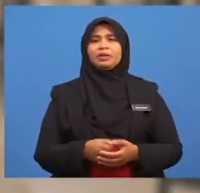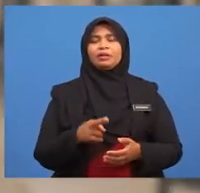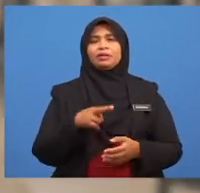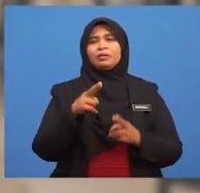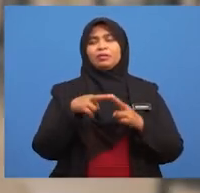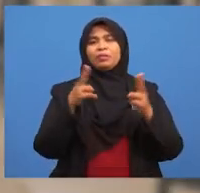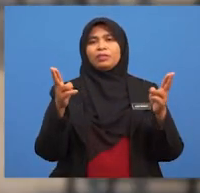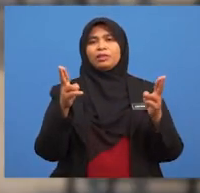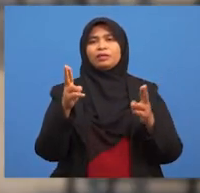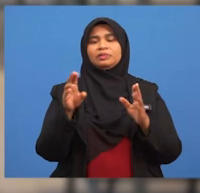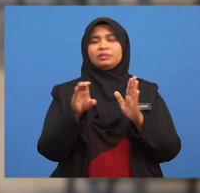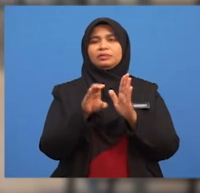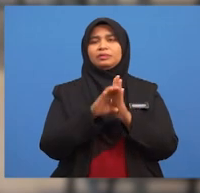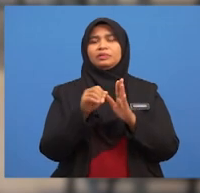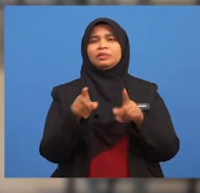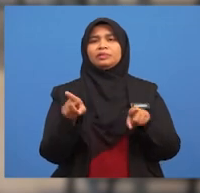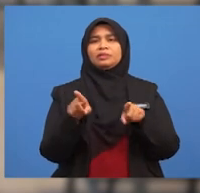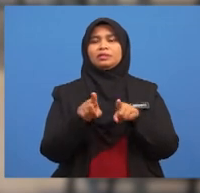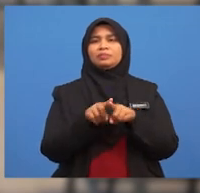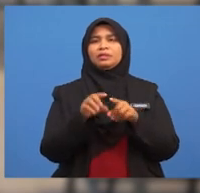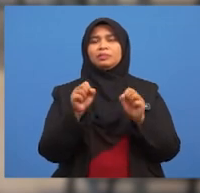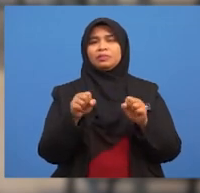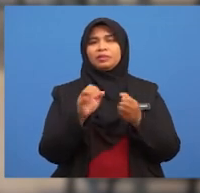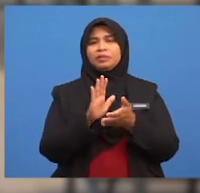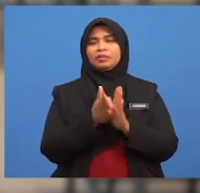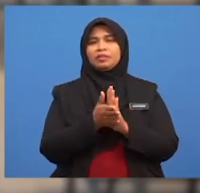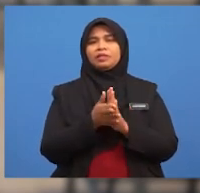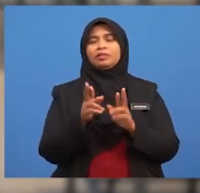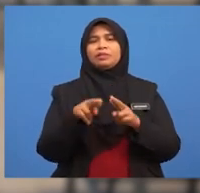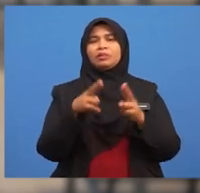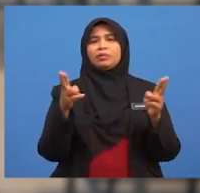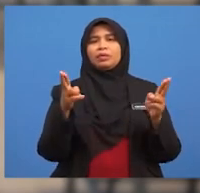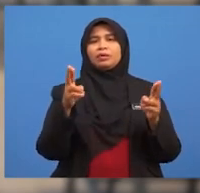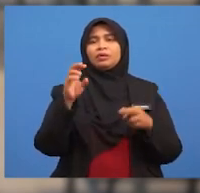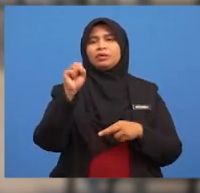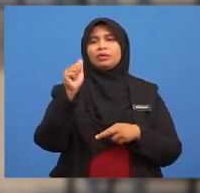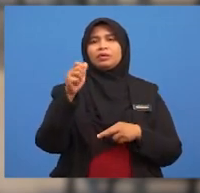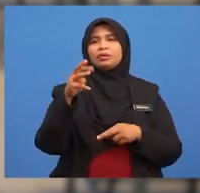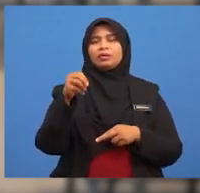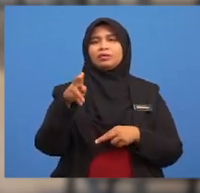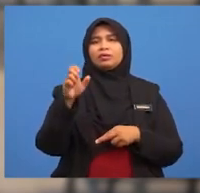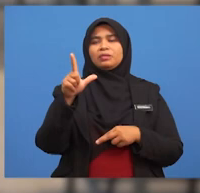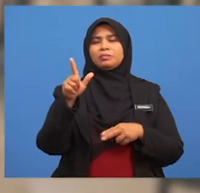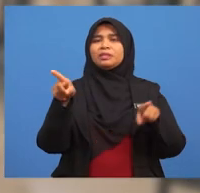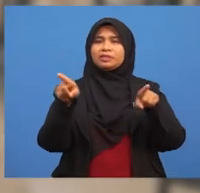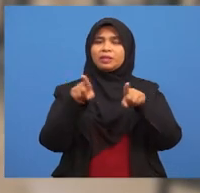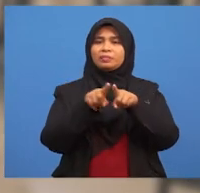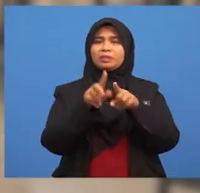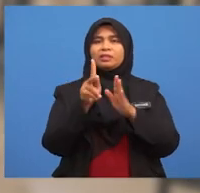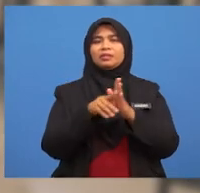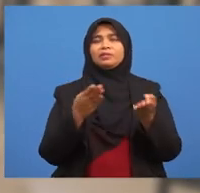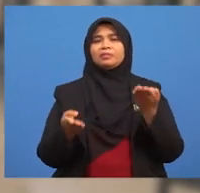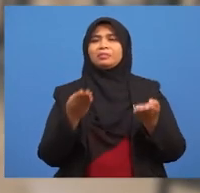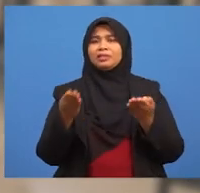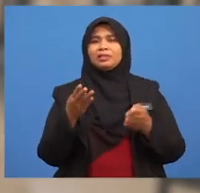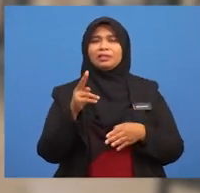yang kesudahannya sama boleh jadi Dinamakan ruang sampel sama kebarang kalian Sekarang,